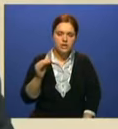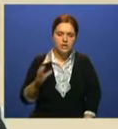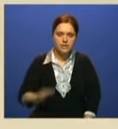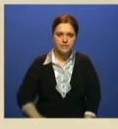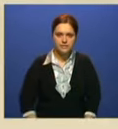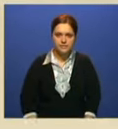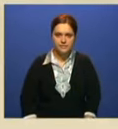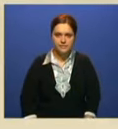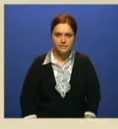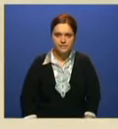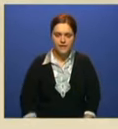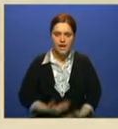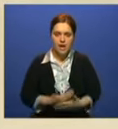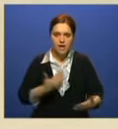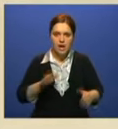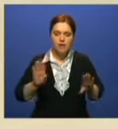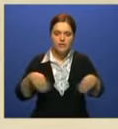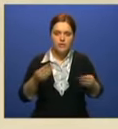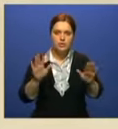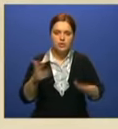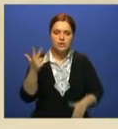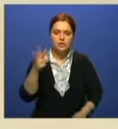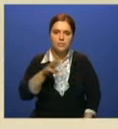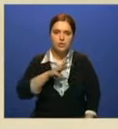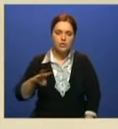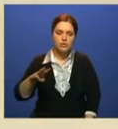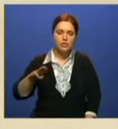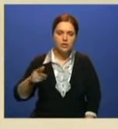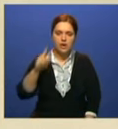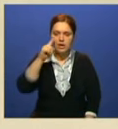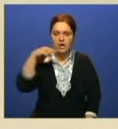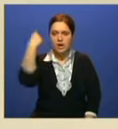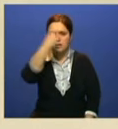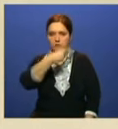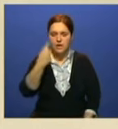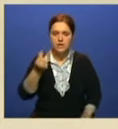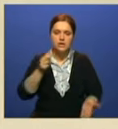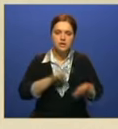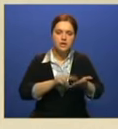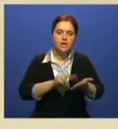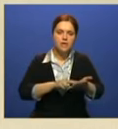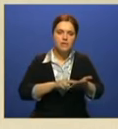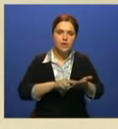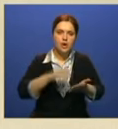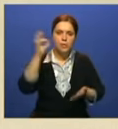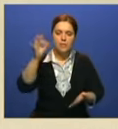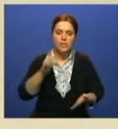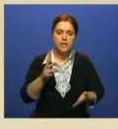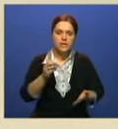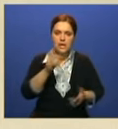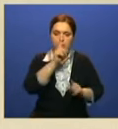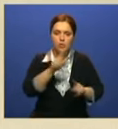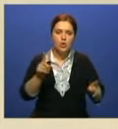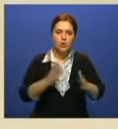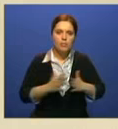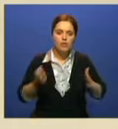Ранее выдавалось только 3 миллиона деньги. Готовая ставка вознаграждения по таким микрокредитам не будет превышать 12%